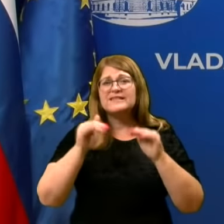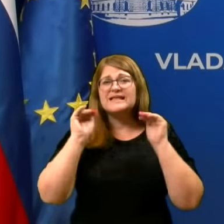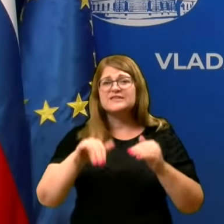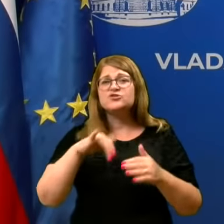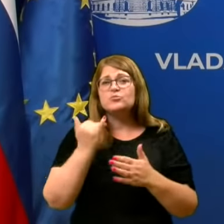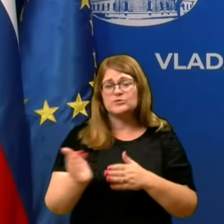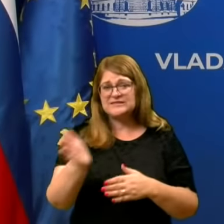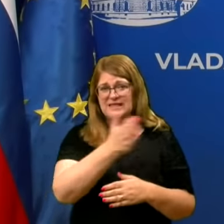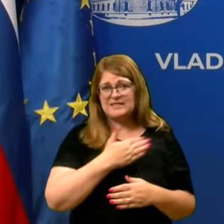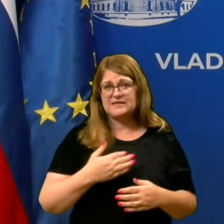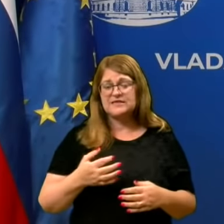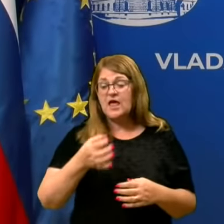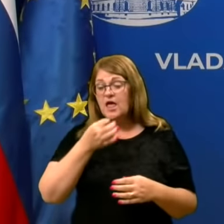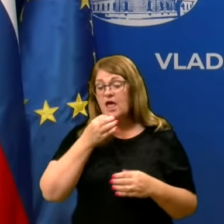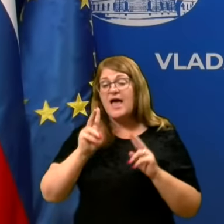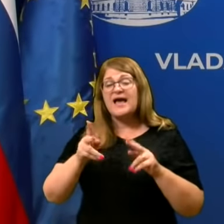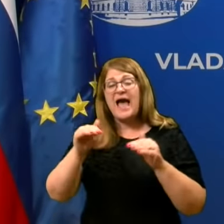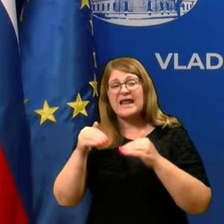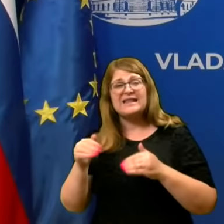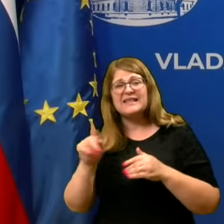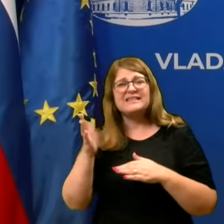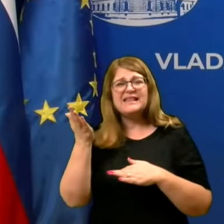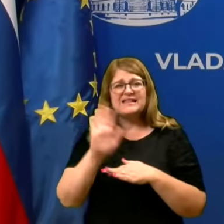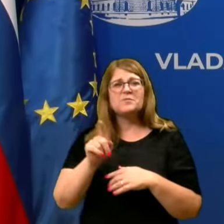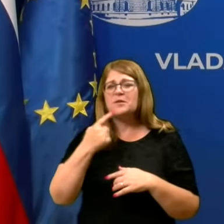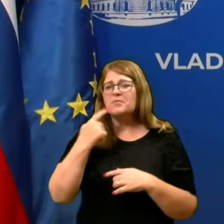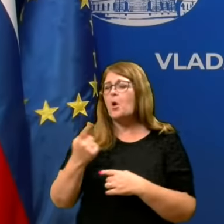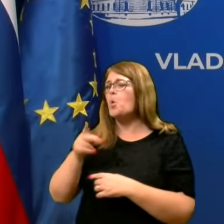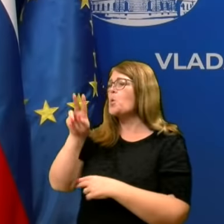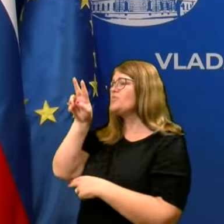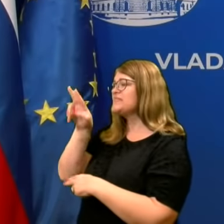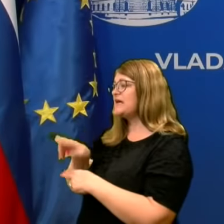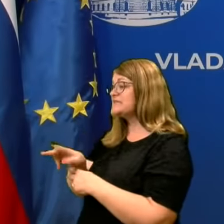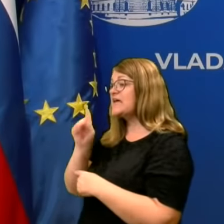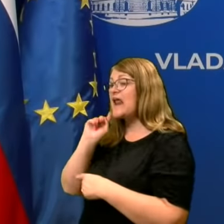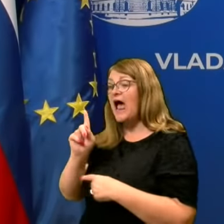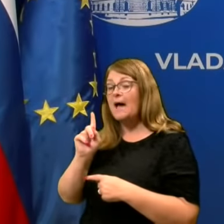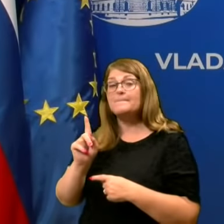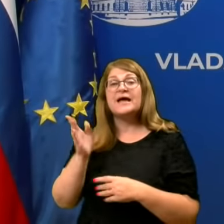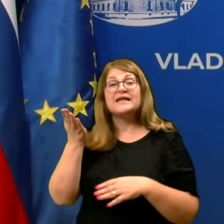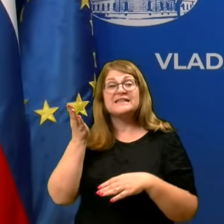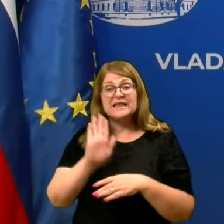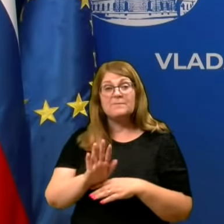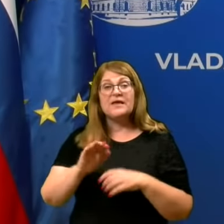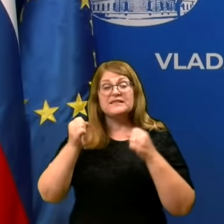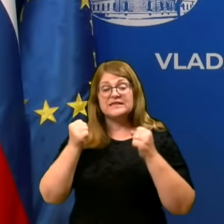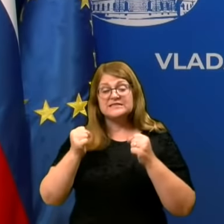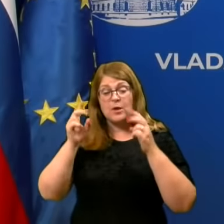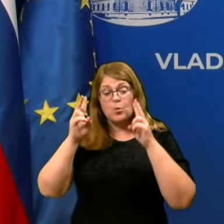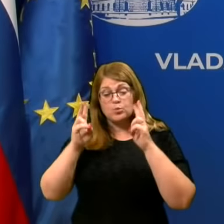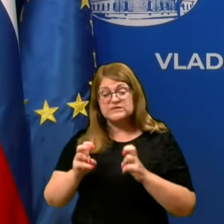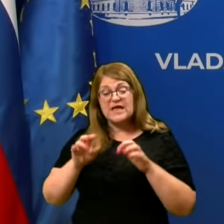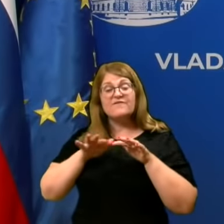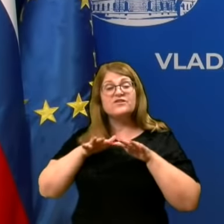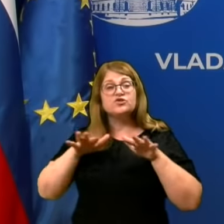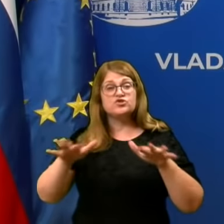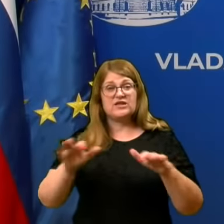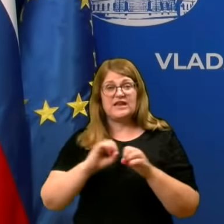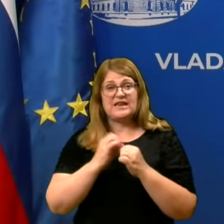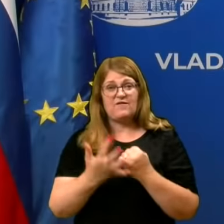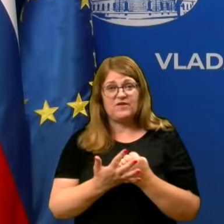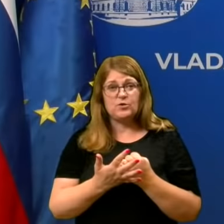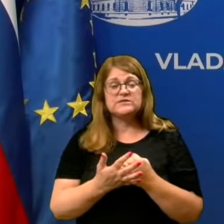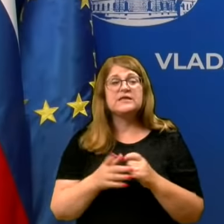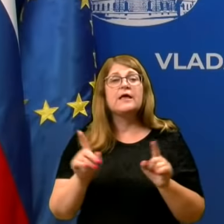Tle gre za karanteno, ma namen tega ni, da bi se koga nadzirao, na namen je tega, da se ustavi širenje virusa. Torej, namen je tukaj